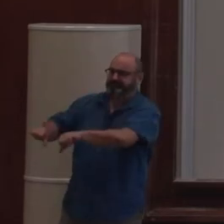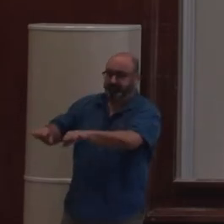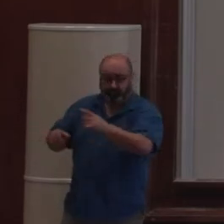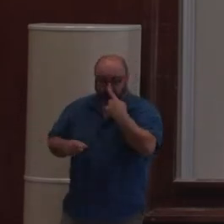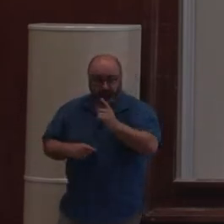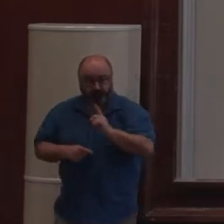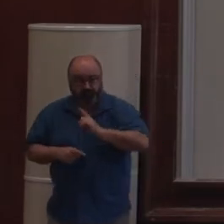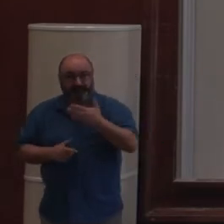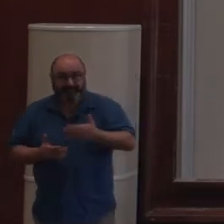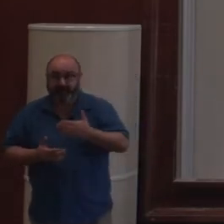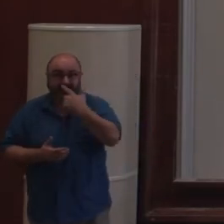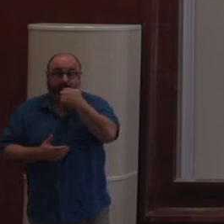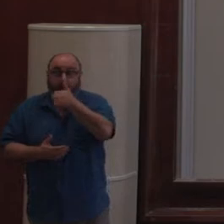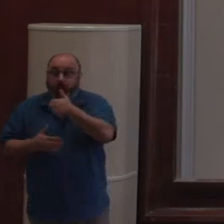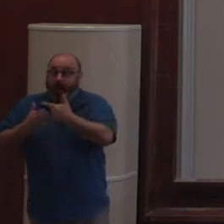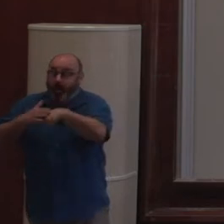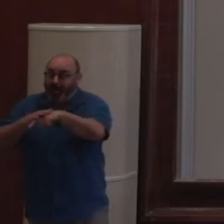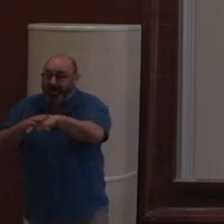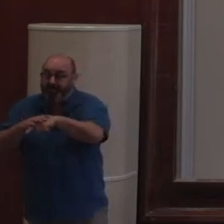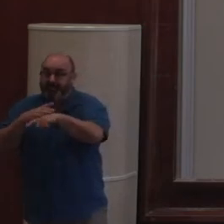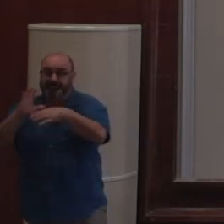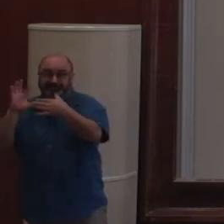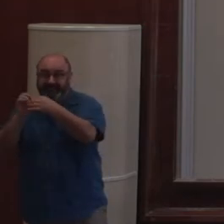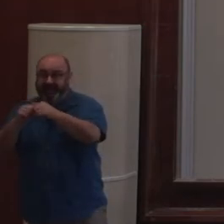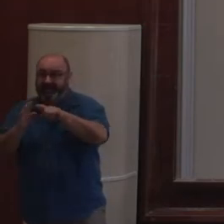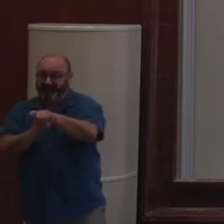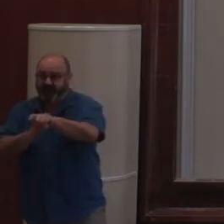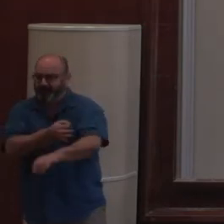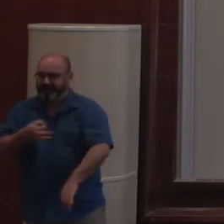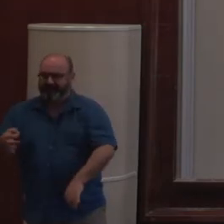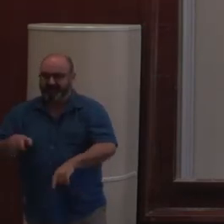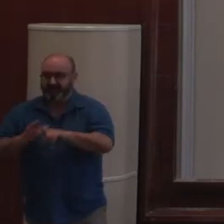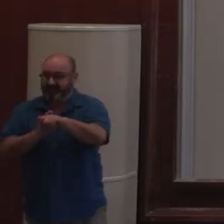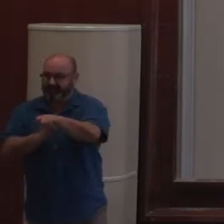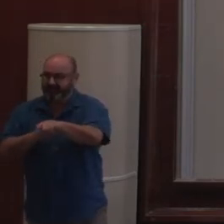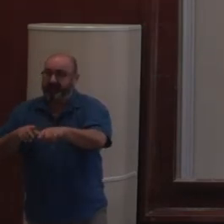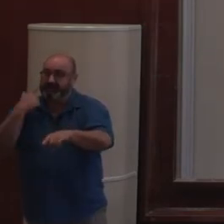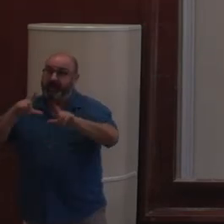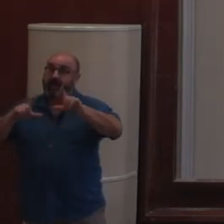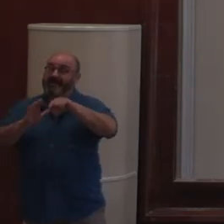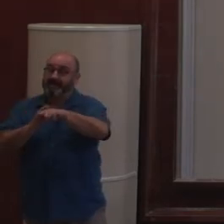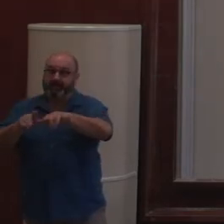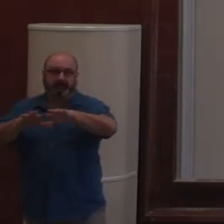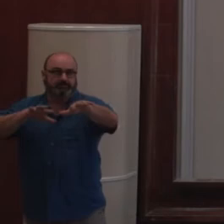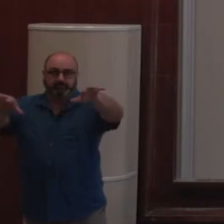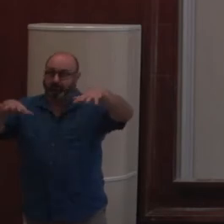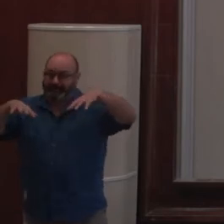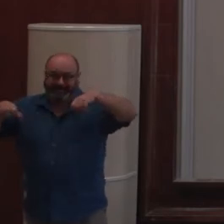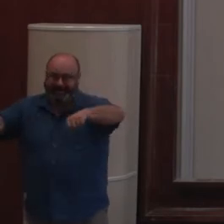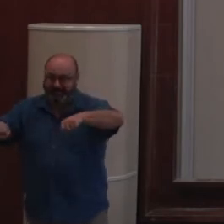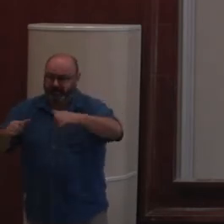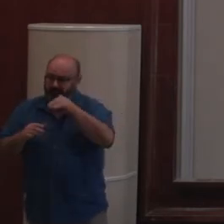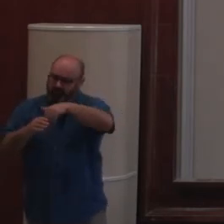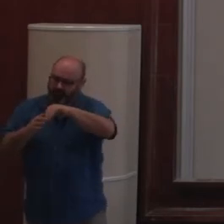Mais de toute façon, la question ne se pose pas. C'est le seul langage qui fonctionne sur un navigateur. Point. Et les navigateurs, ils ont beaucoup de puissance. Même dans ça, il y énormément de